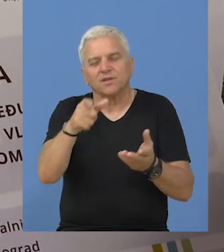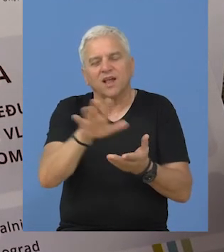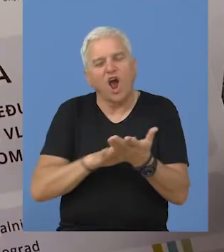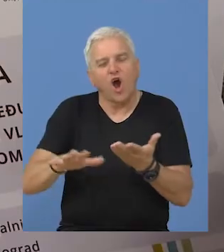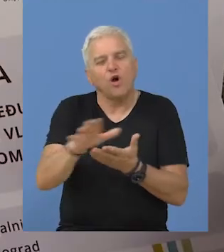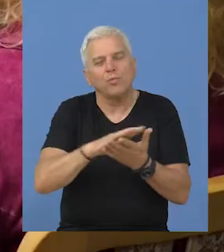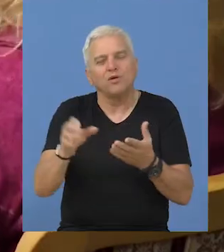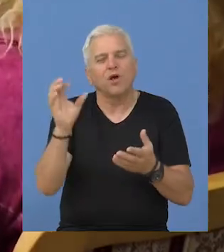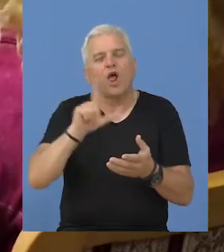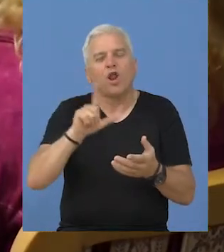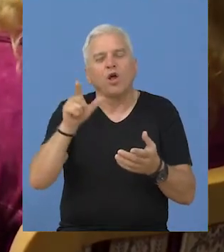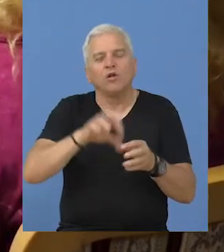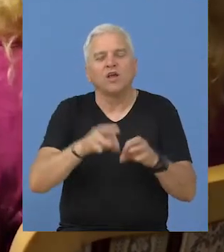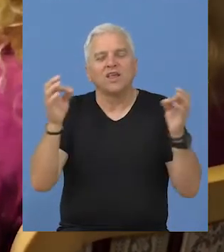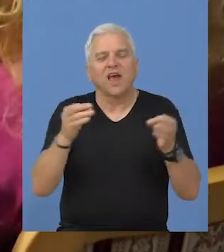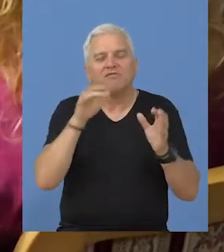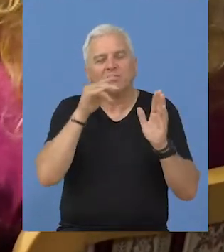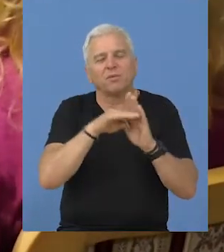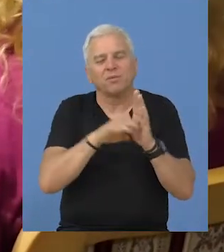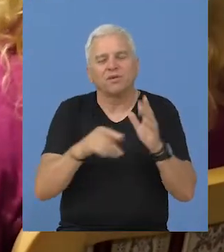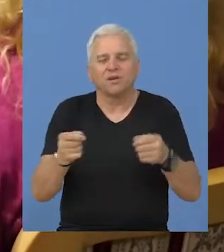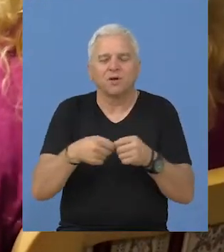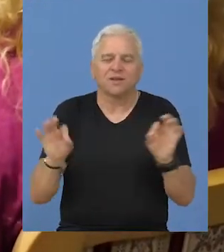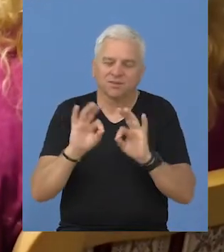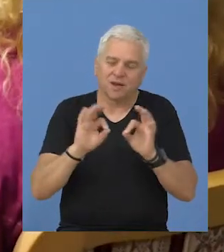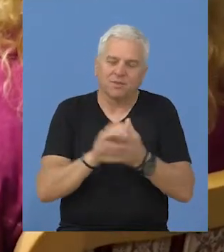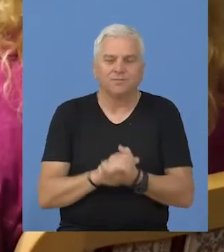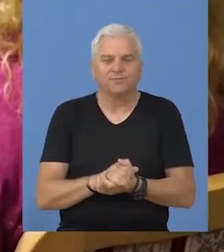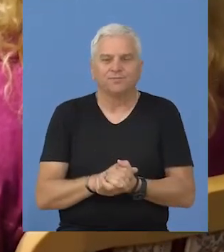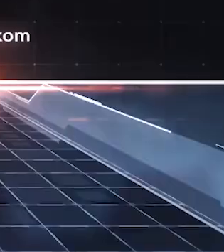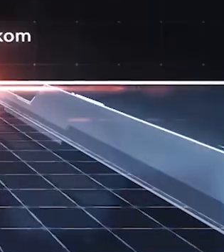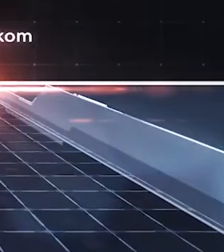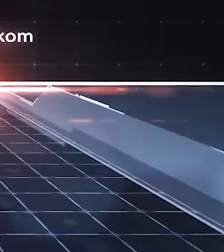Intera da se ta oblast uredi lokalnim javnim aktima.